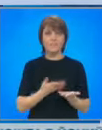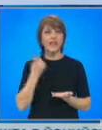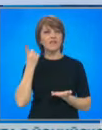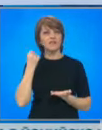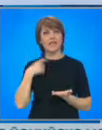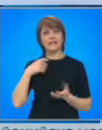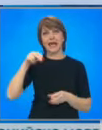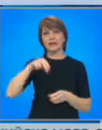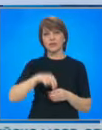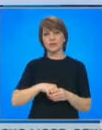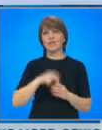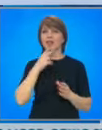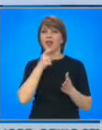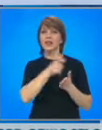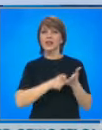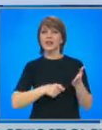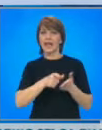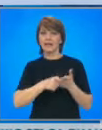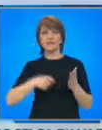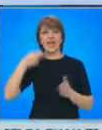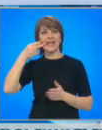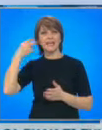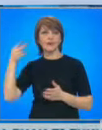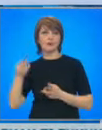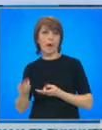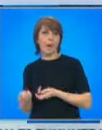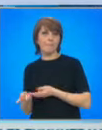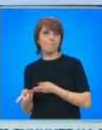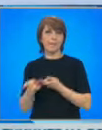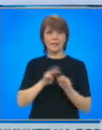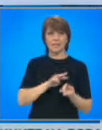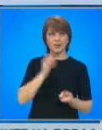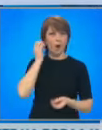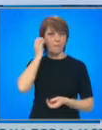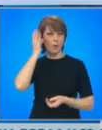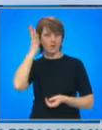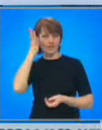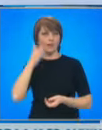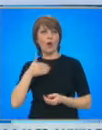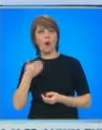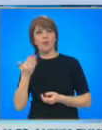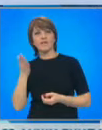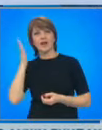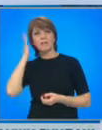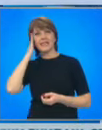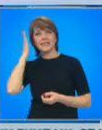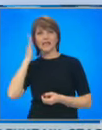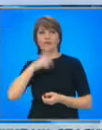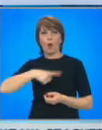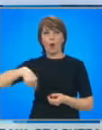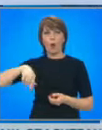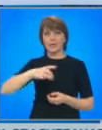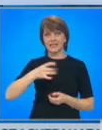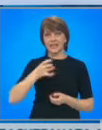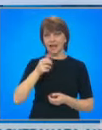текстове, знаете, с който институтът беше преместен от просветното в Министерството на околната среда и водите. Учените